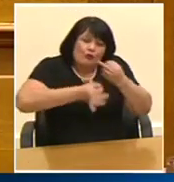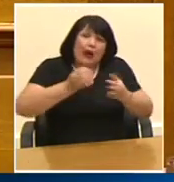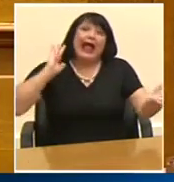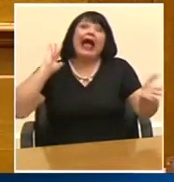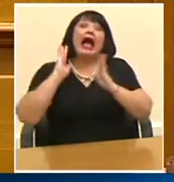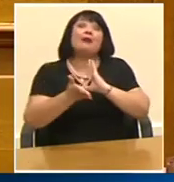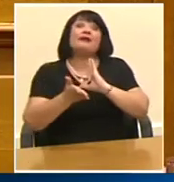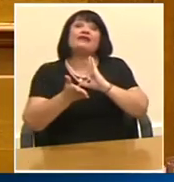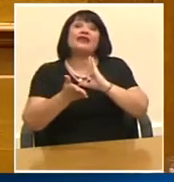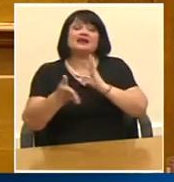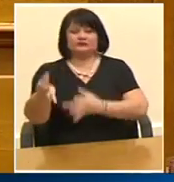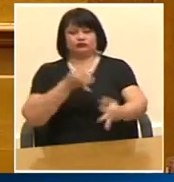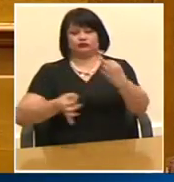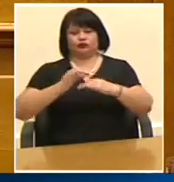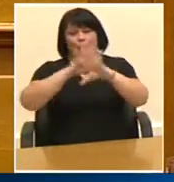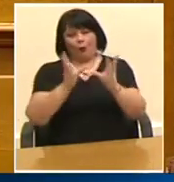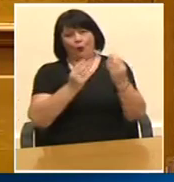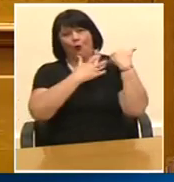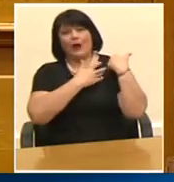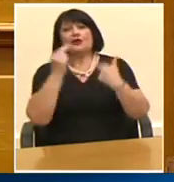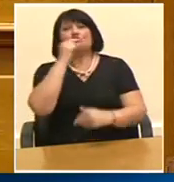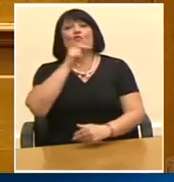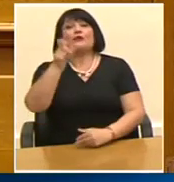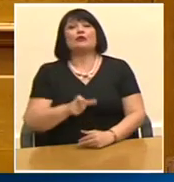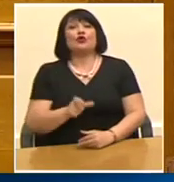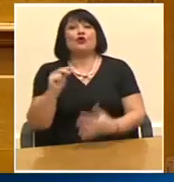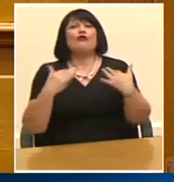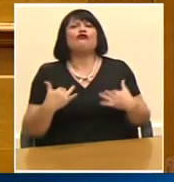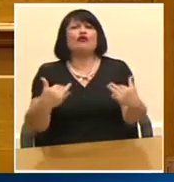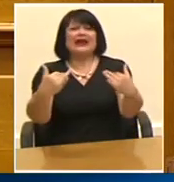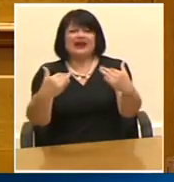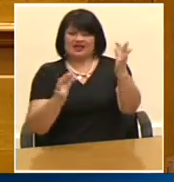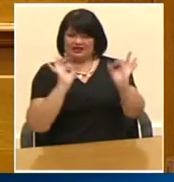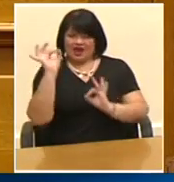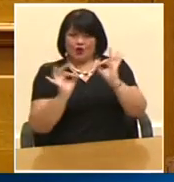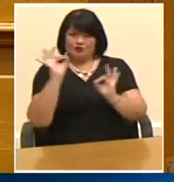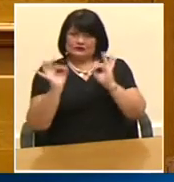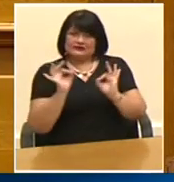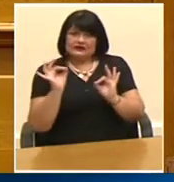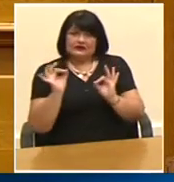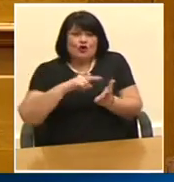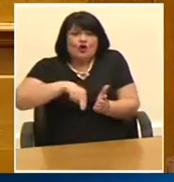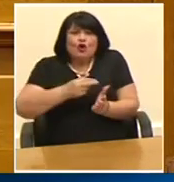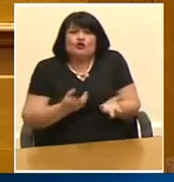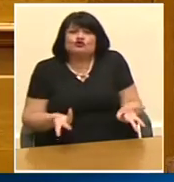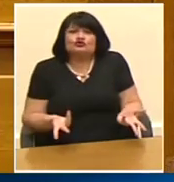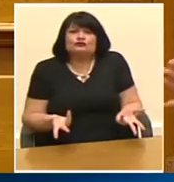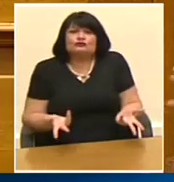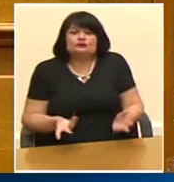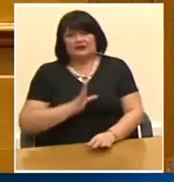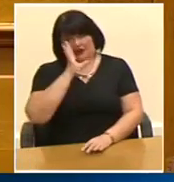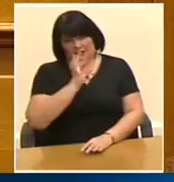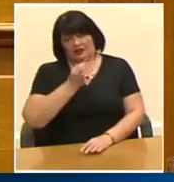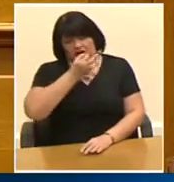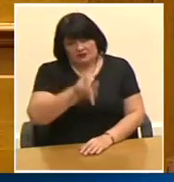στον Πρωθυπουργό και η Βουλή σε ρόλο διακοσμητικό για να είμαστε ειλικρινείς ήταν και στην